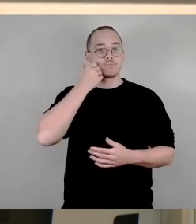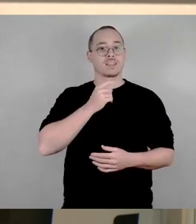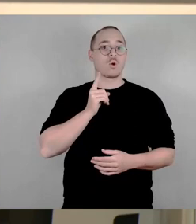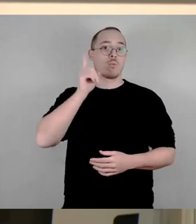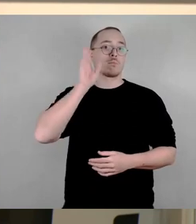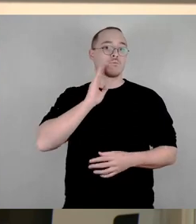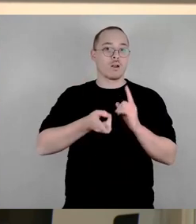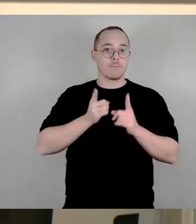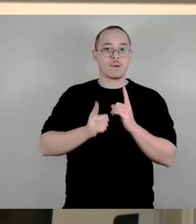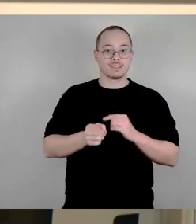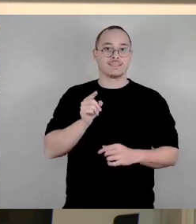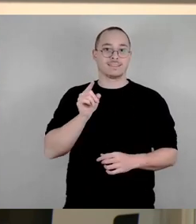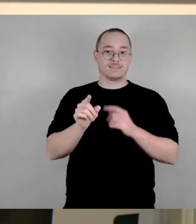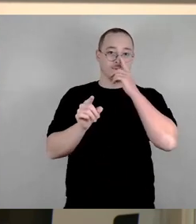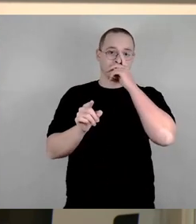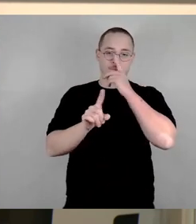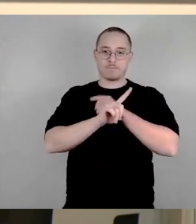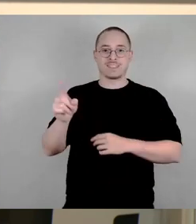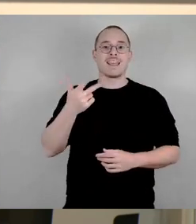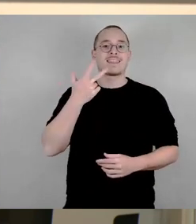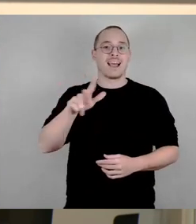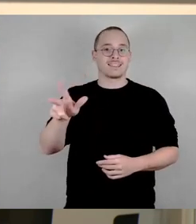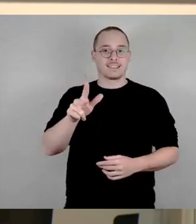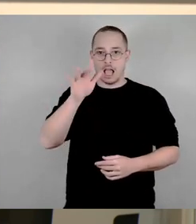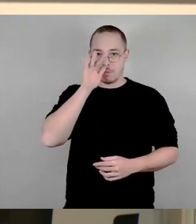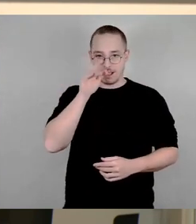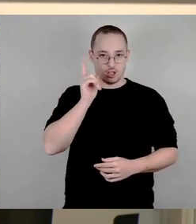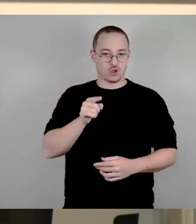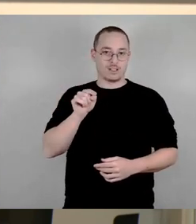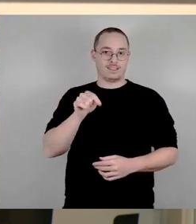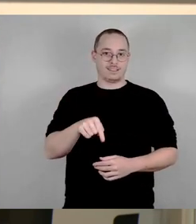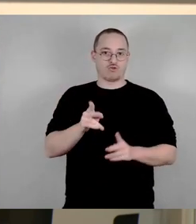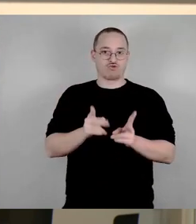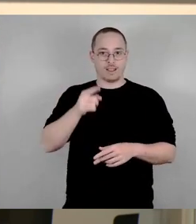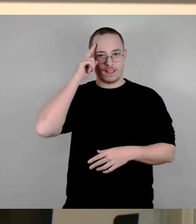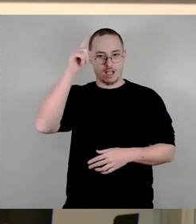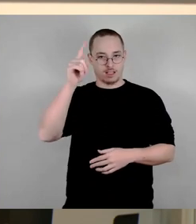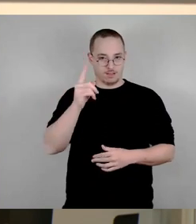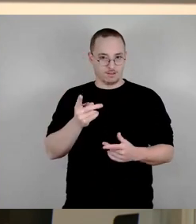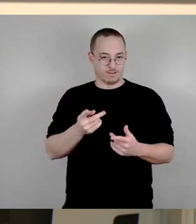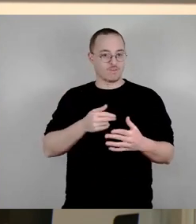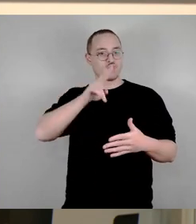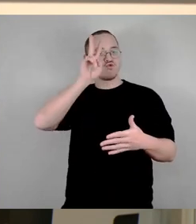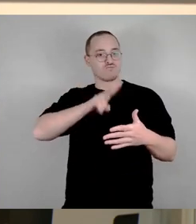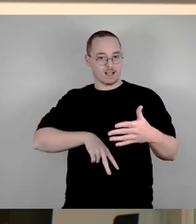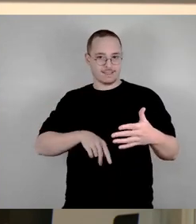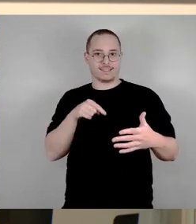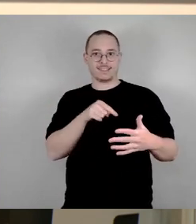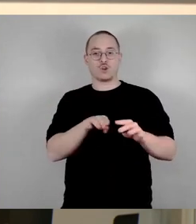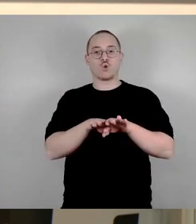Änderung noch aufzunehmen, dem Stadtrat eine erste bis dahin vorliegende Übersicht der Grundsteuermessbeträge vorlegen.